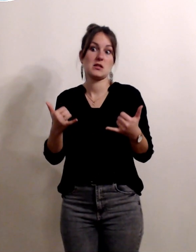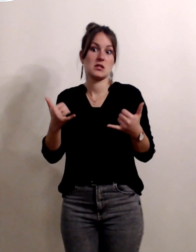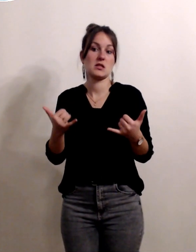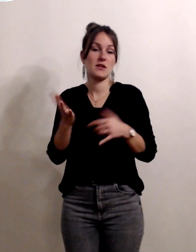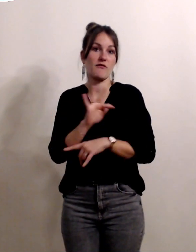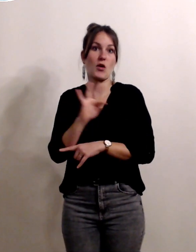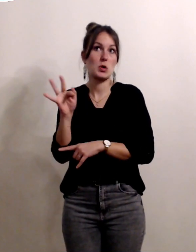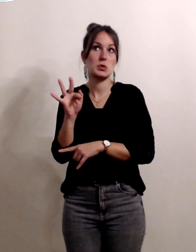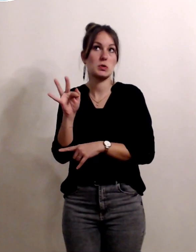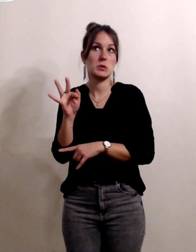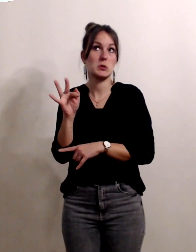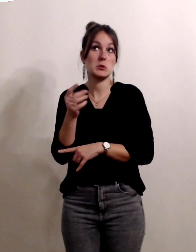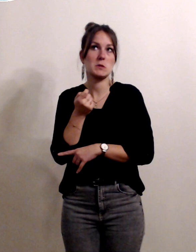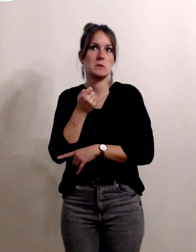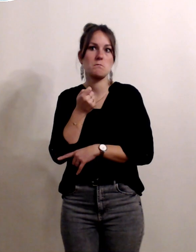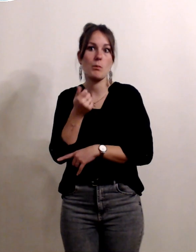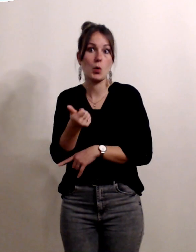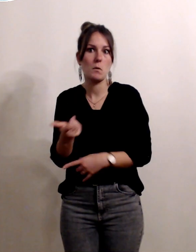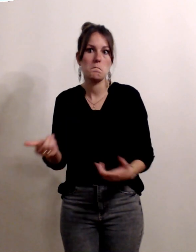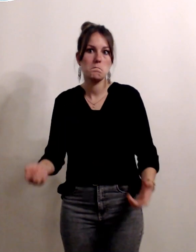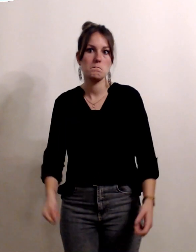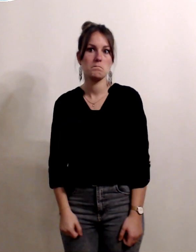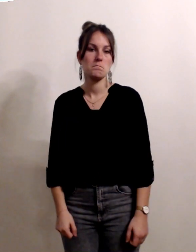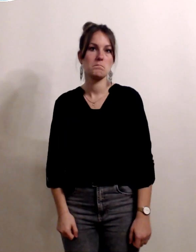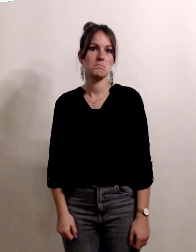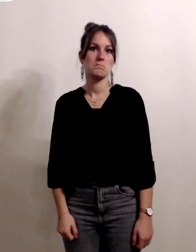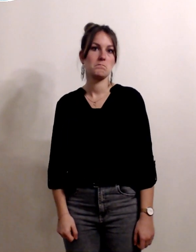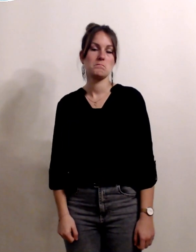français est assez défaillant de ce point de vue